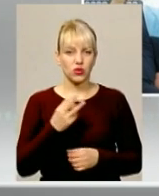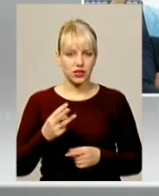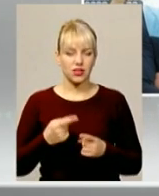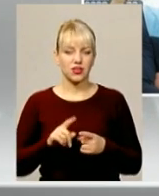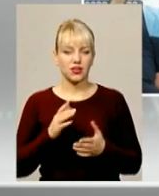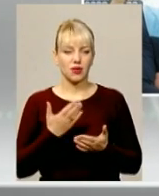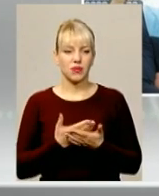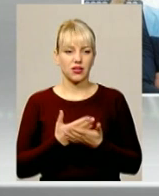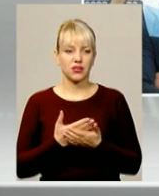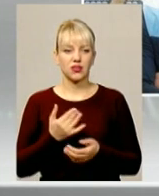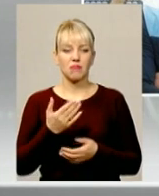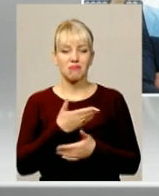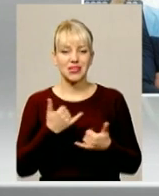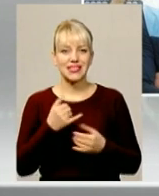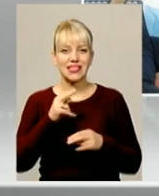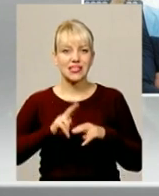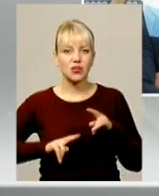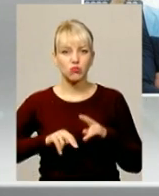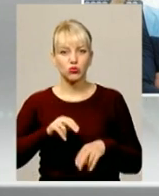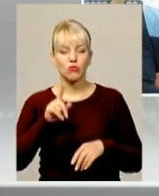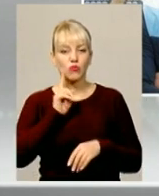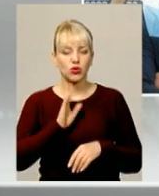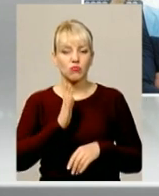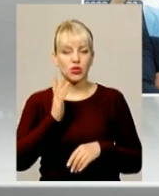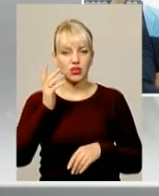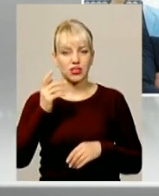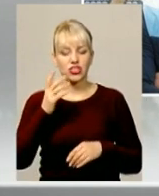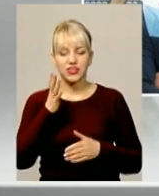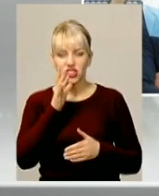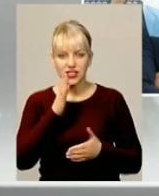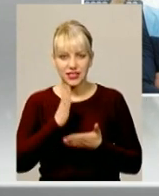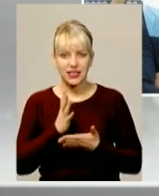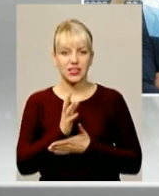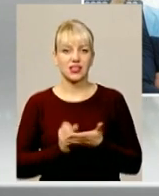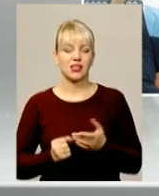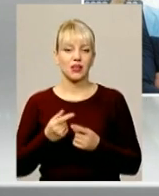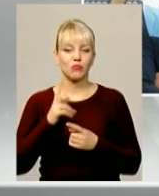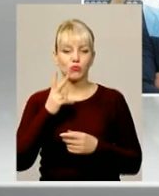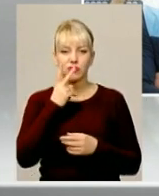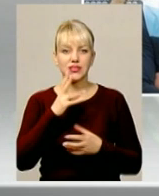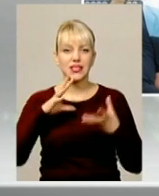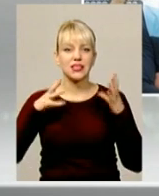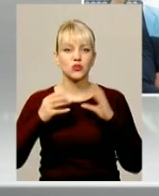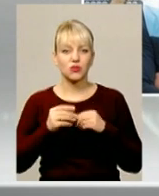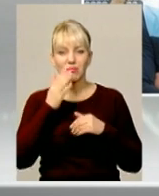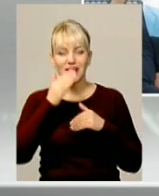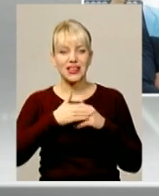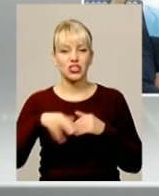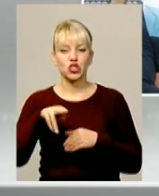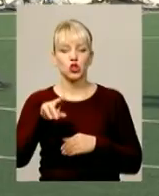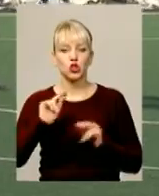Днівою Вінницею. Ми будуємо, в нас є поки час, ми будемо ставити задачі по результату вже ближче до